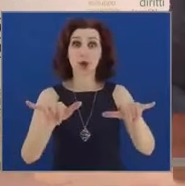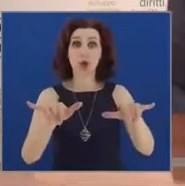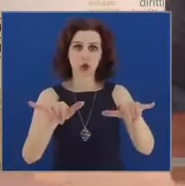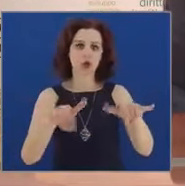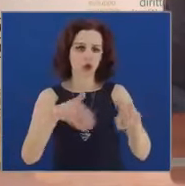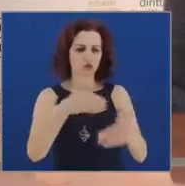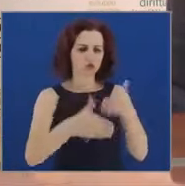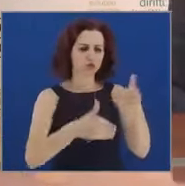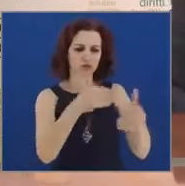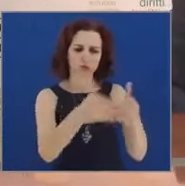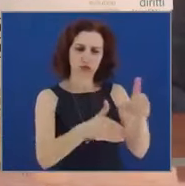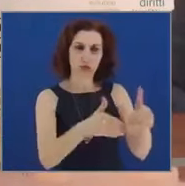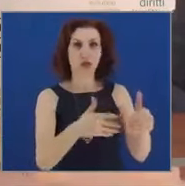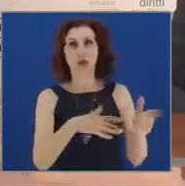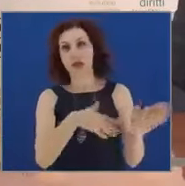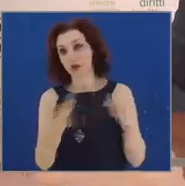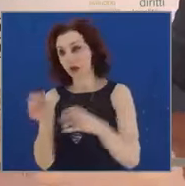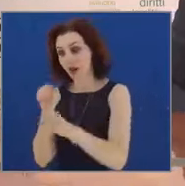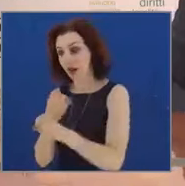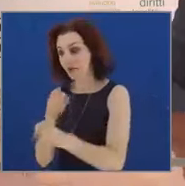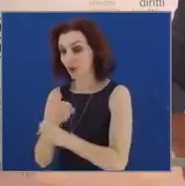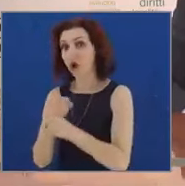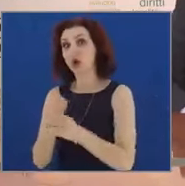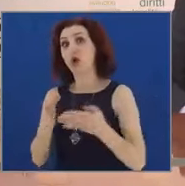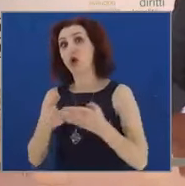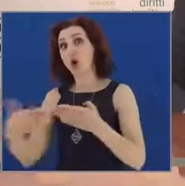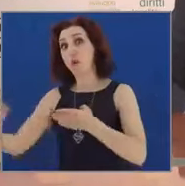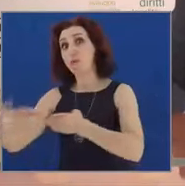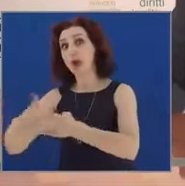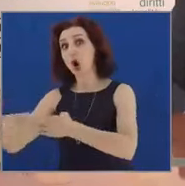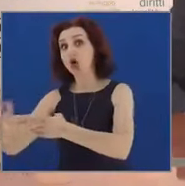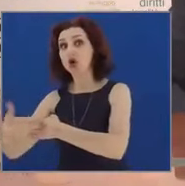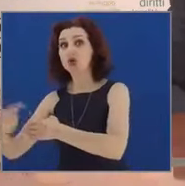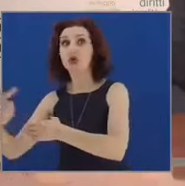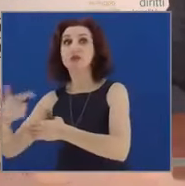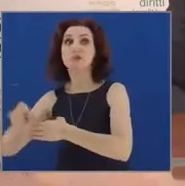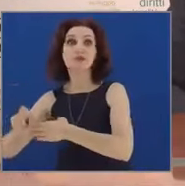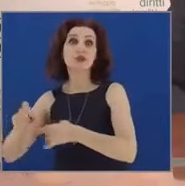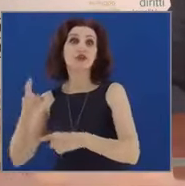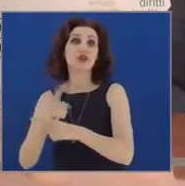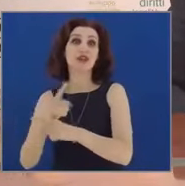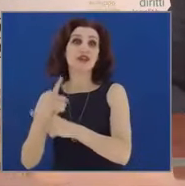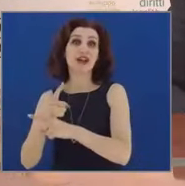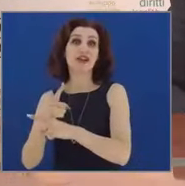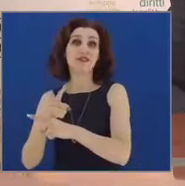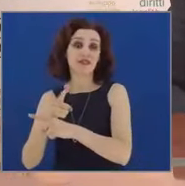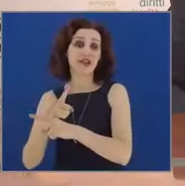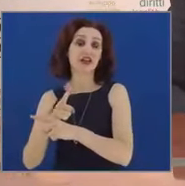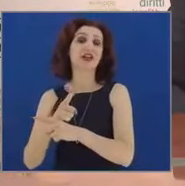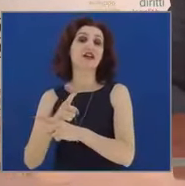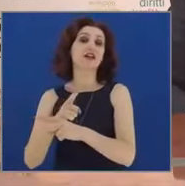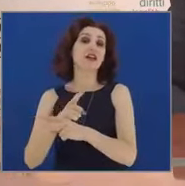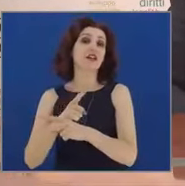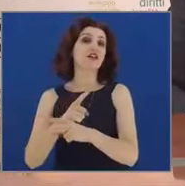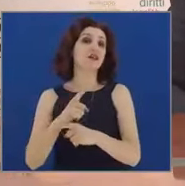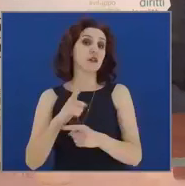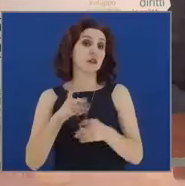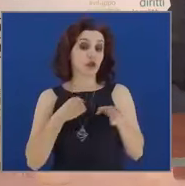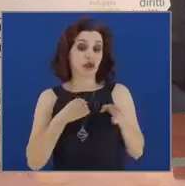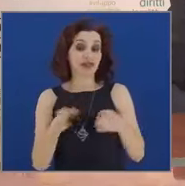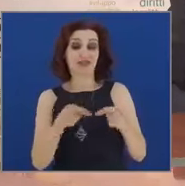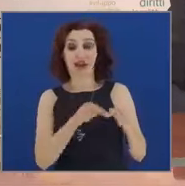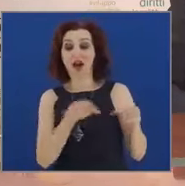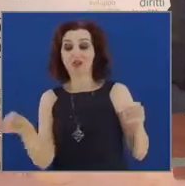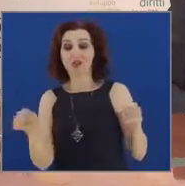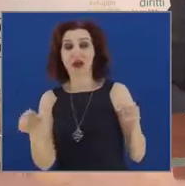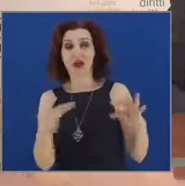sul progetto legato al porto, perché deve essere collegato ovviamente non soltanto, ben collegato, non soltanto sul piano stradale. C'è un